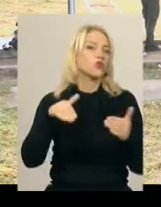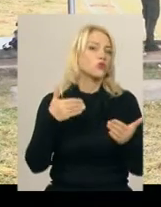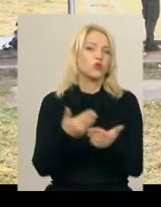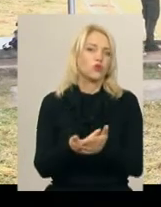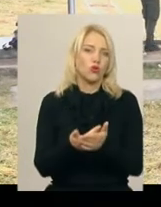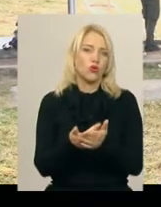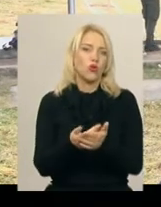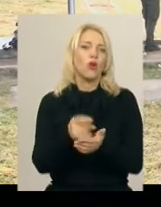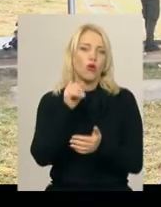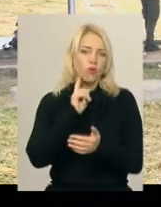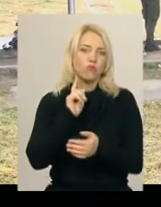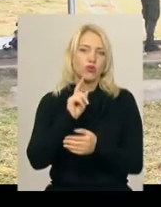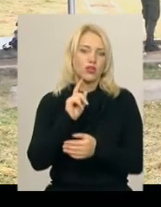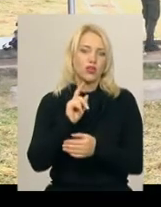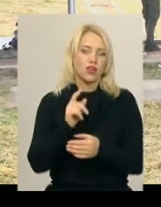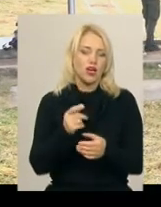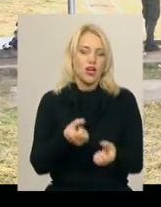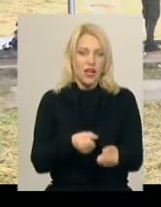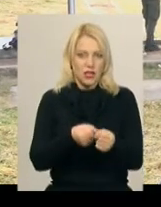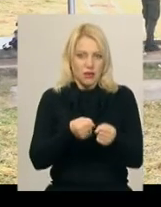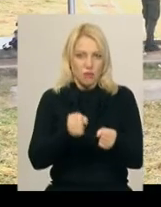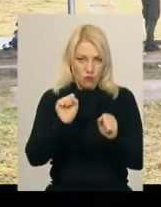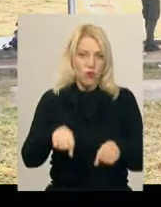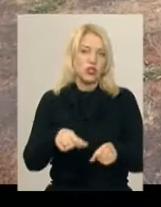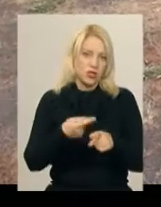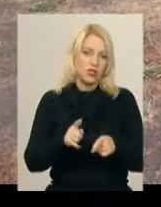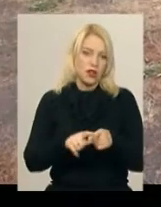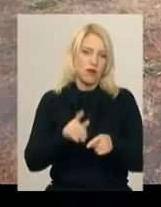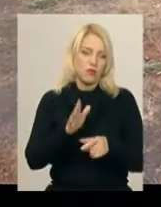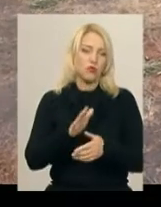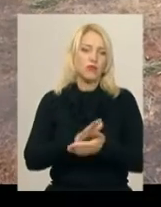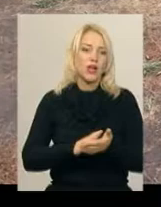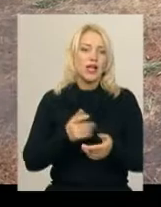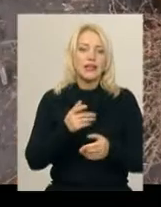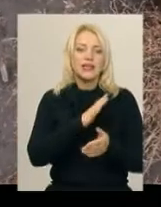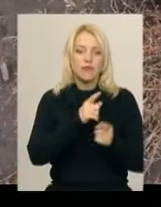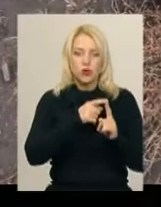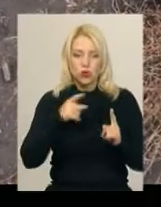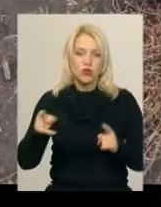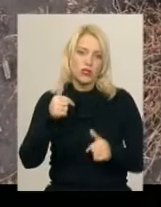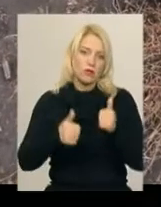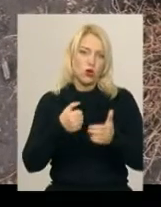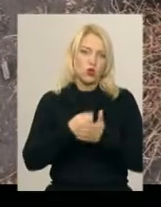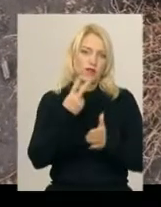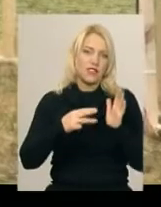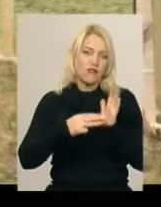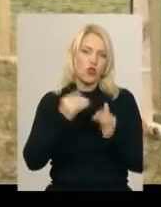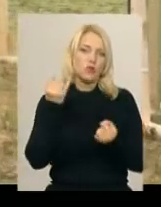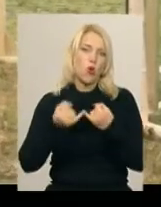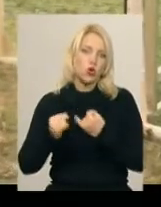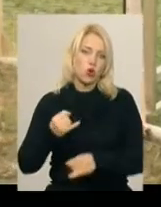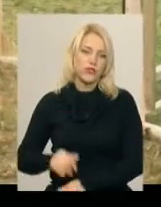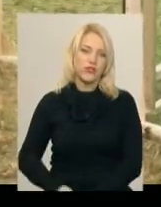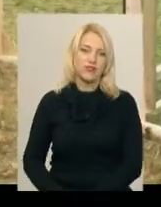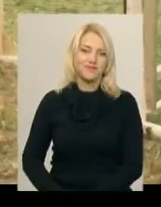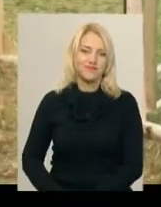поки руки тримають зброю, це категорія суперсеньор. Триватимуть змагання до 28 жовтня. Катерина Шевчук,